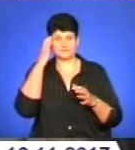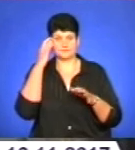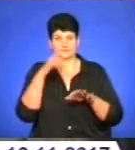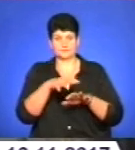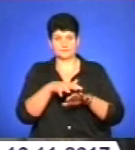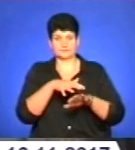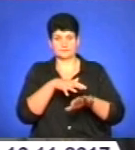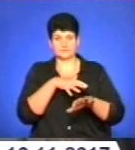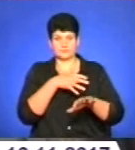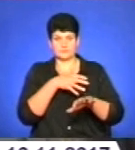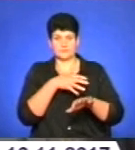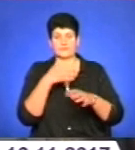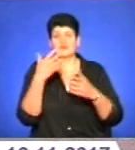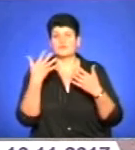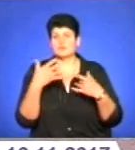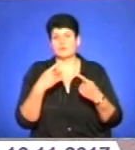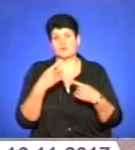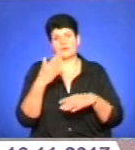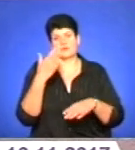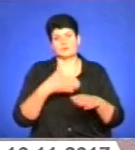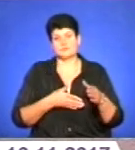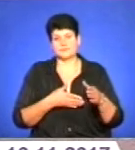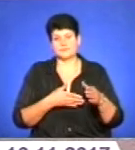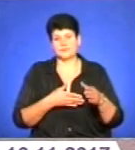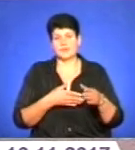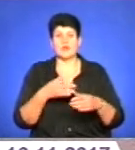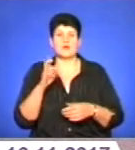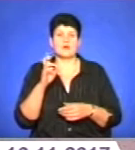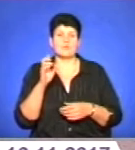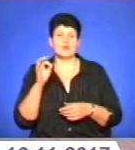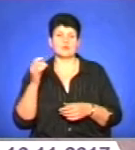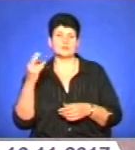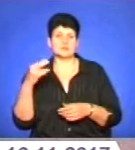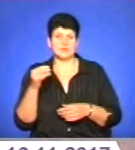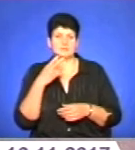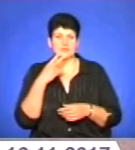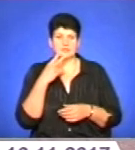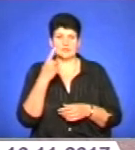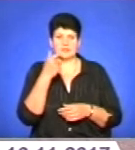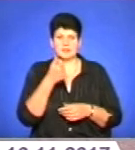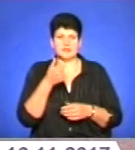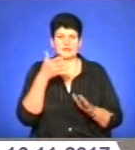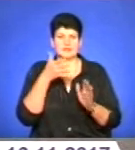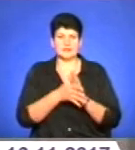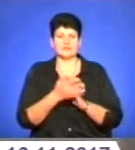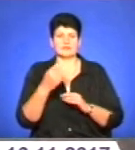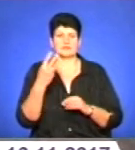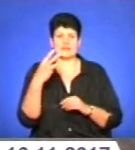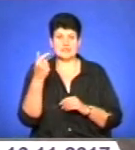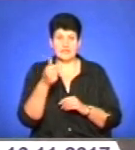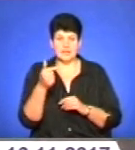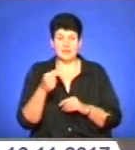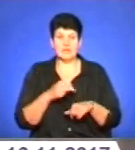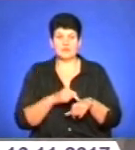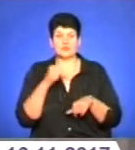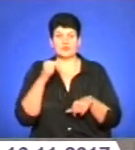розмова про ампутацію. Богдан палив цигарки майже рік. Щодня витрачав на це близько 30 гривень. Та коли відчув, що